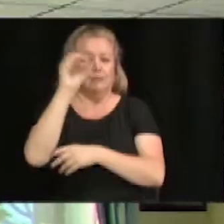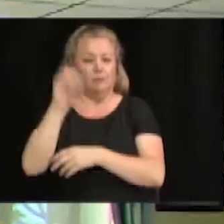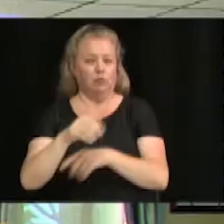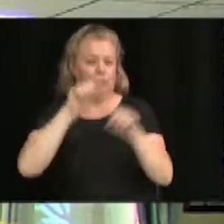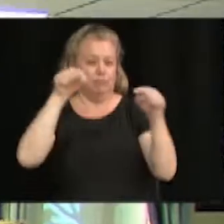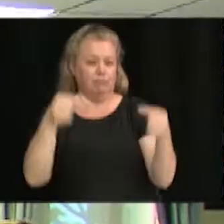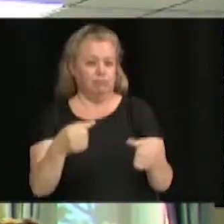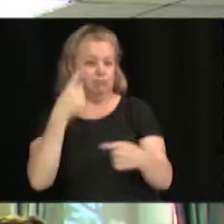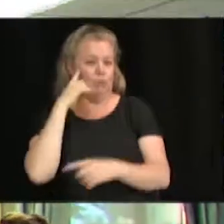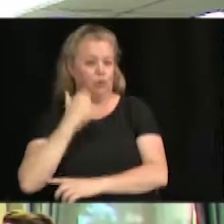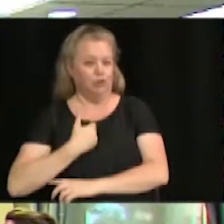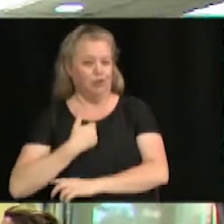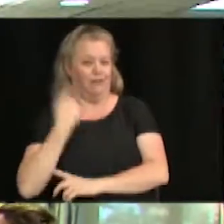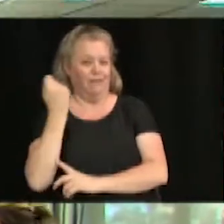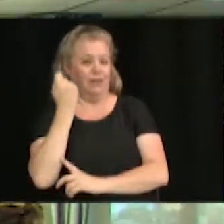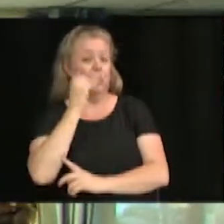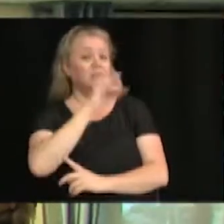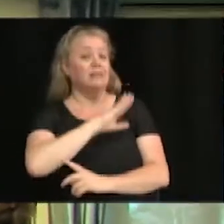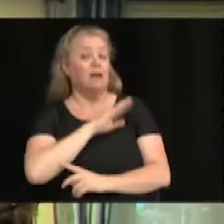aux jeunes de Victoriaville.